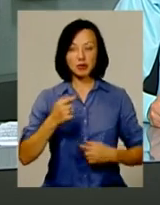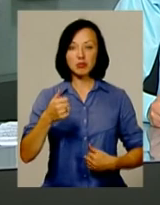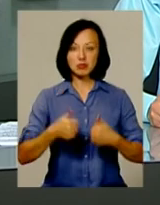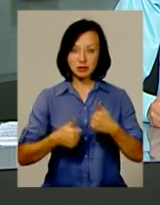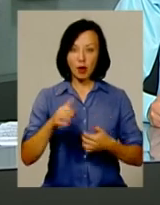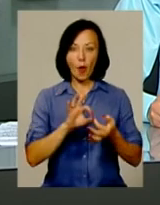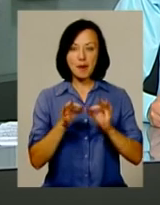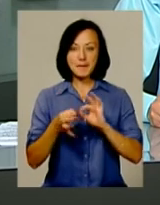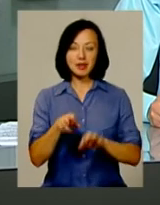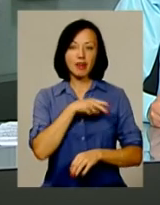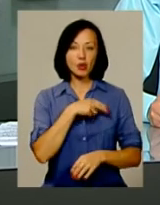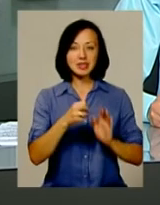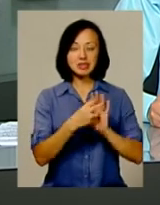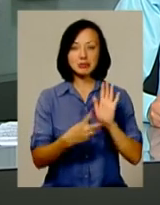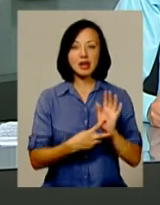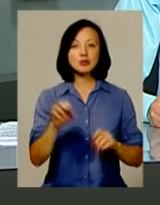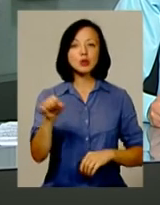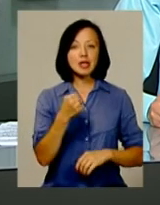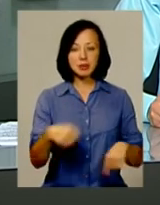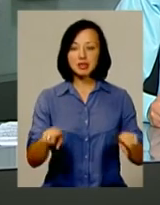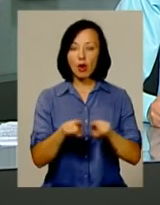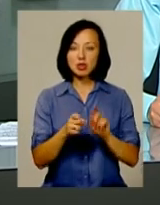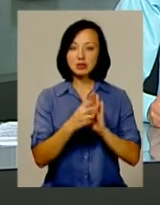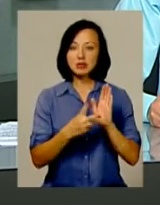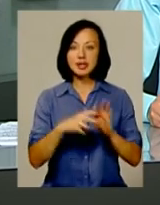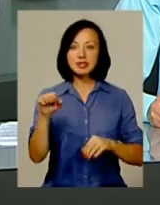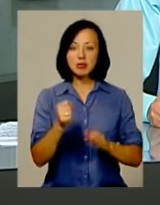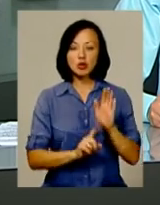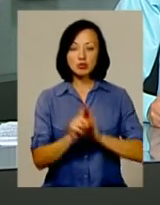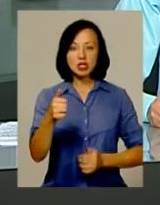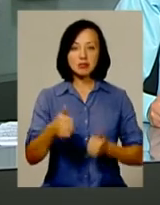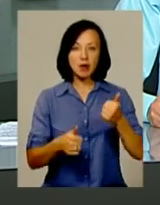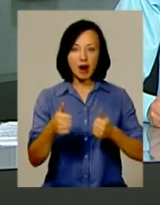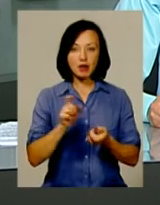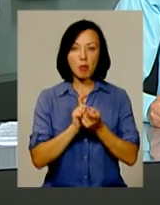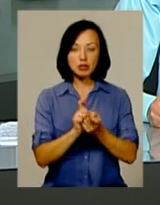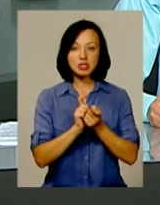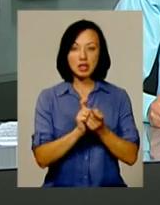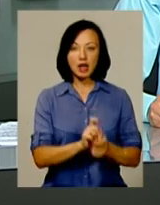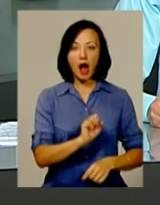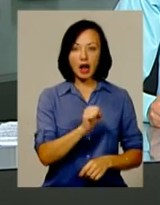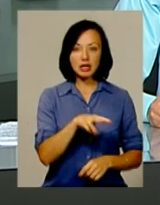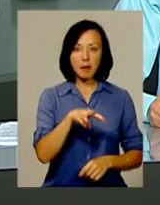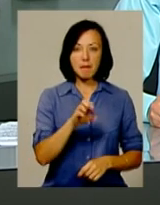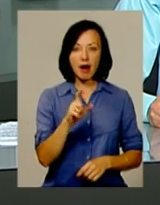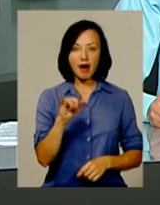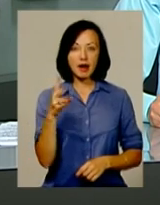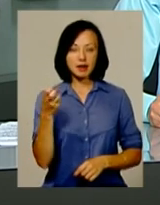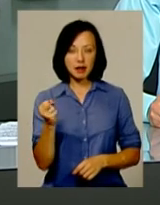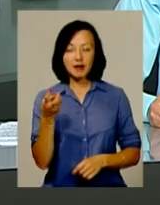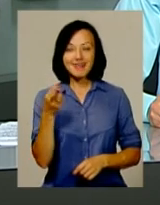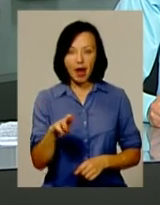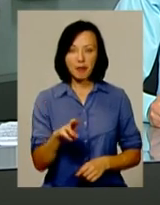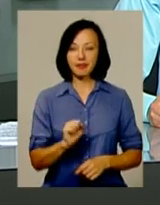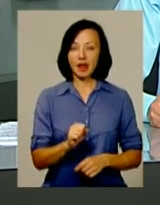олімпійські нагороди 17 серпня. Також 17 серпня розпочне змагання борчиня Аліна Махиня, а Алла Черкасова